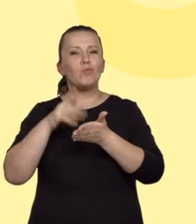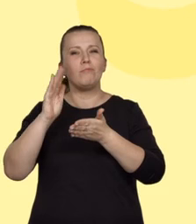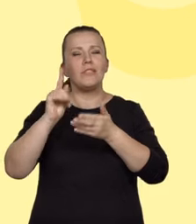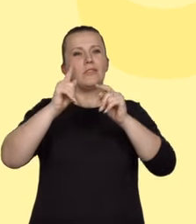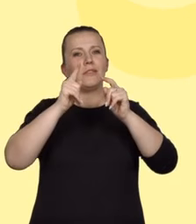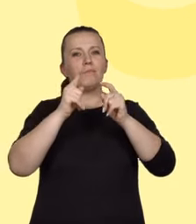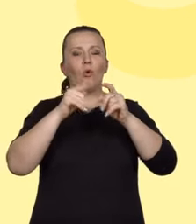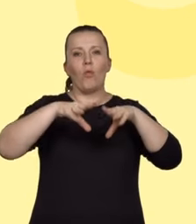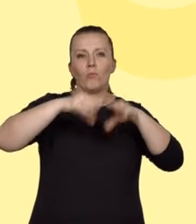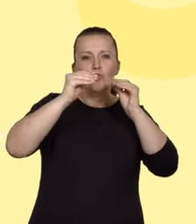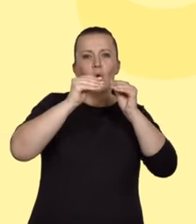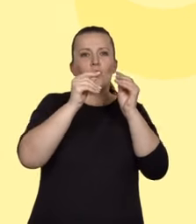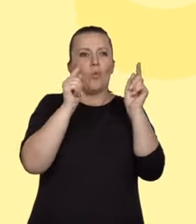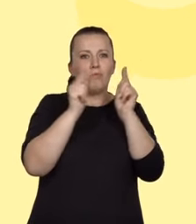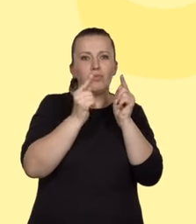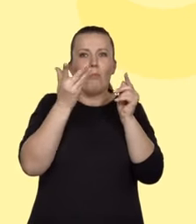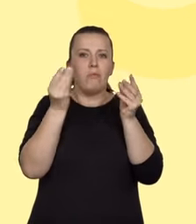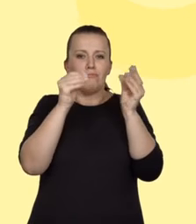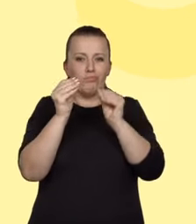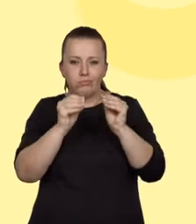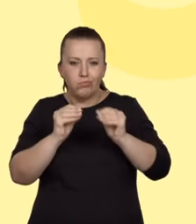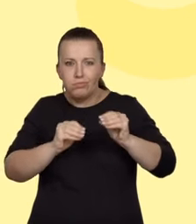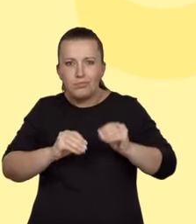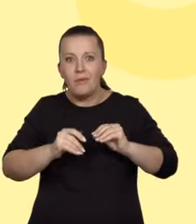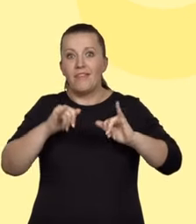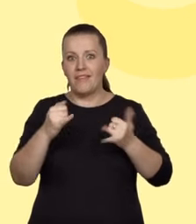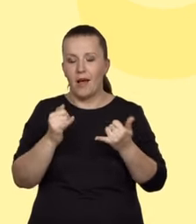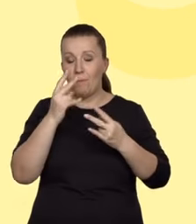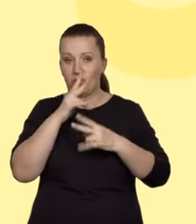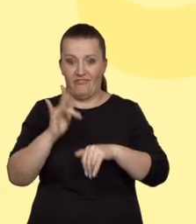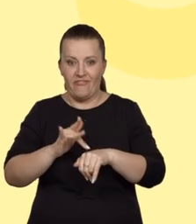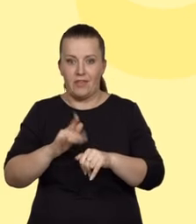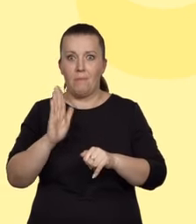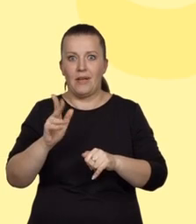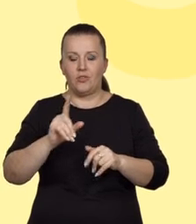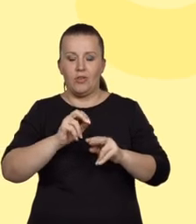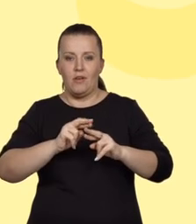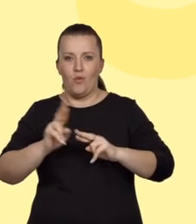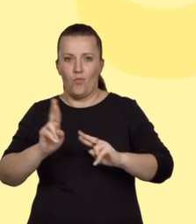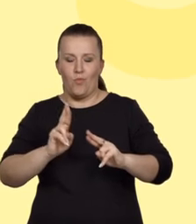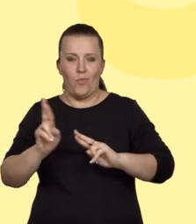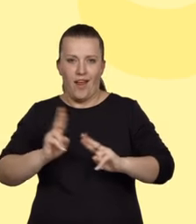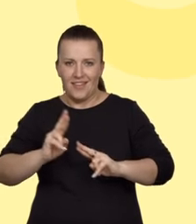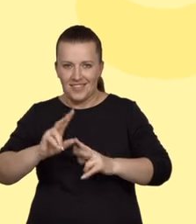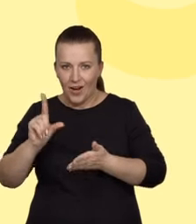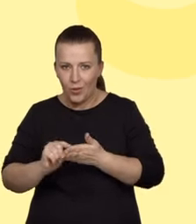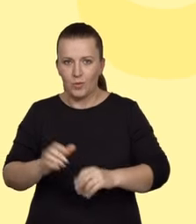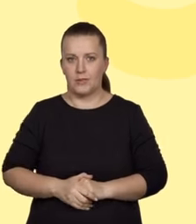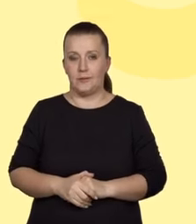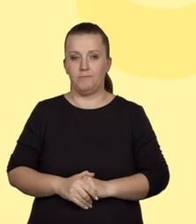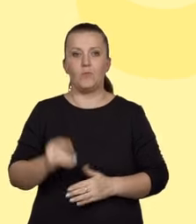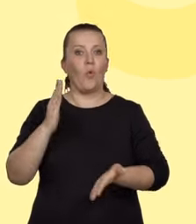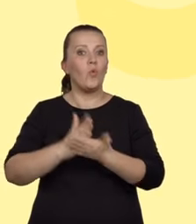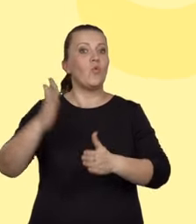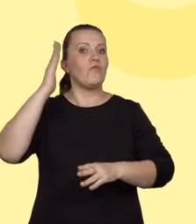formalnych, które w tym filmie nazwiemy krokami. Wiemy już, że redukcji ulega kwas jodowy 1,